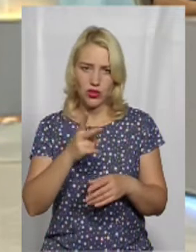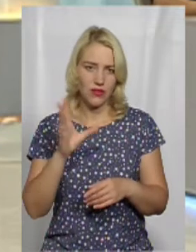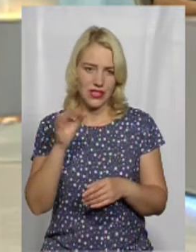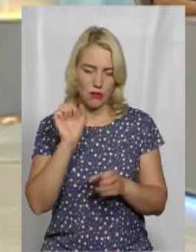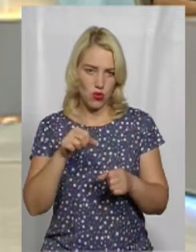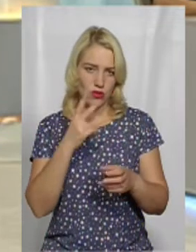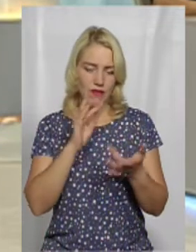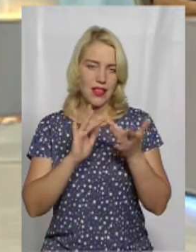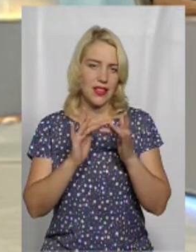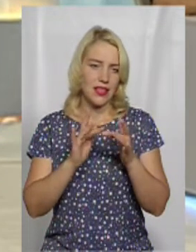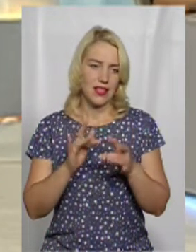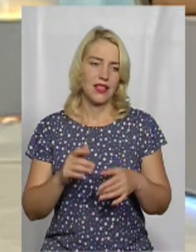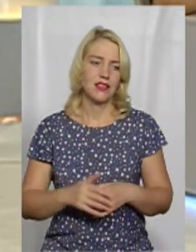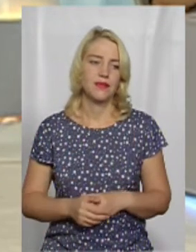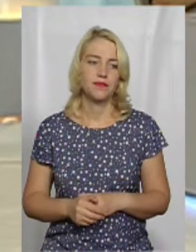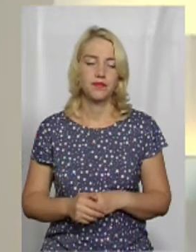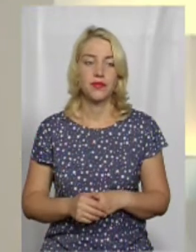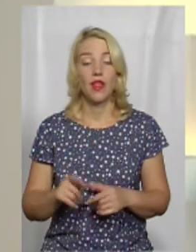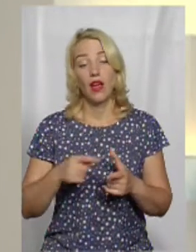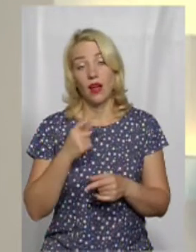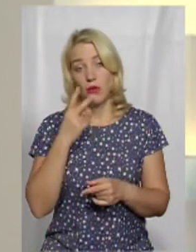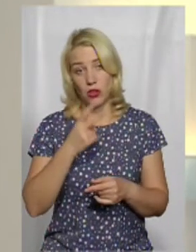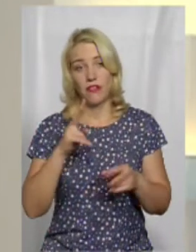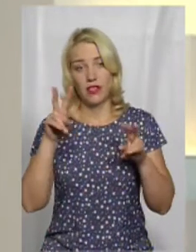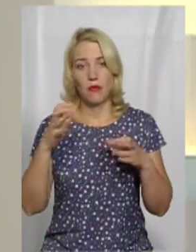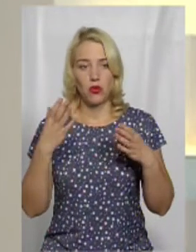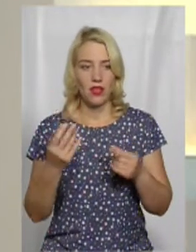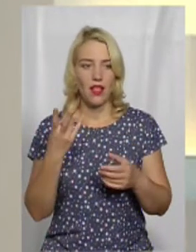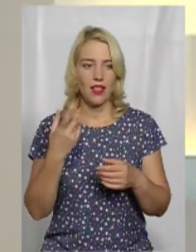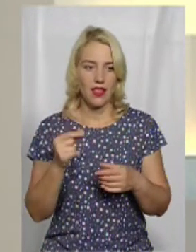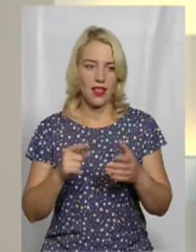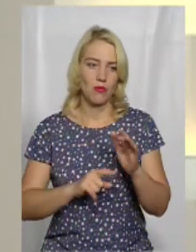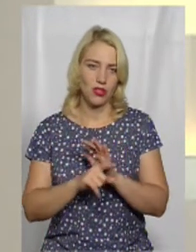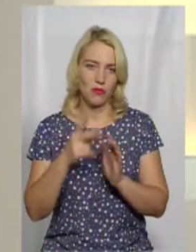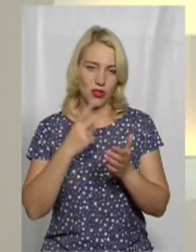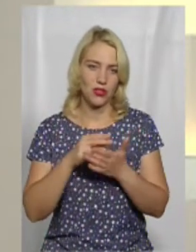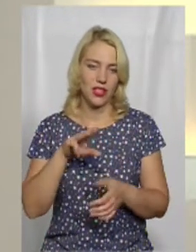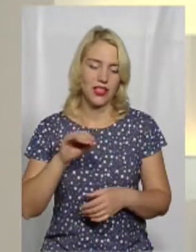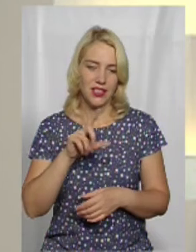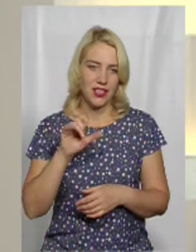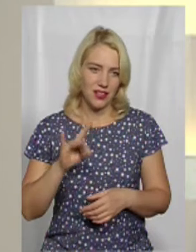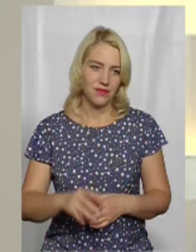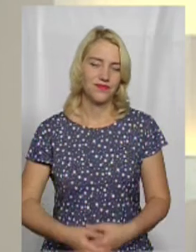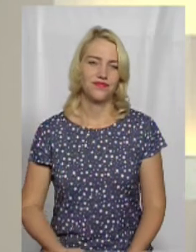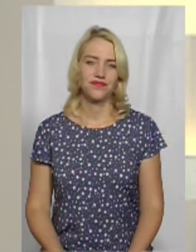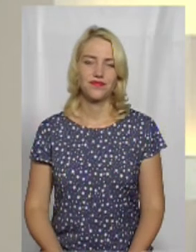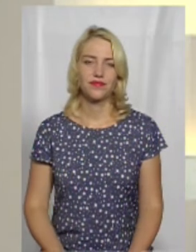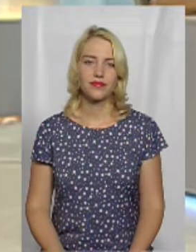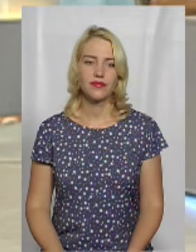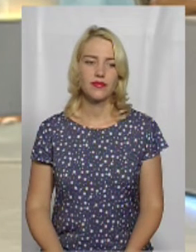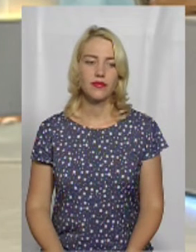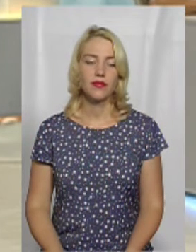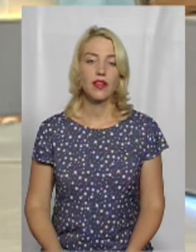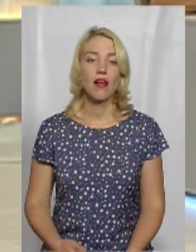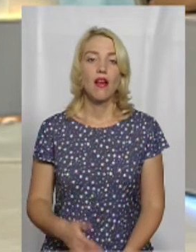переглядають все те саме, що ми... Або дивляться тему дня, де ми на початку показуємо тизер. Як варіант. А ви